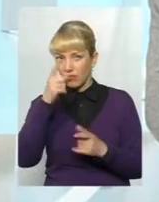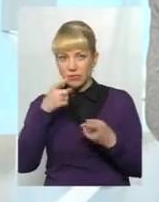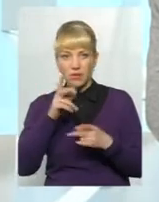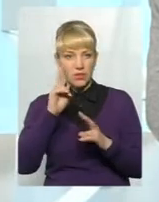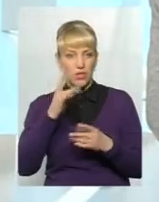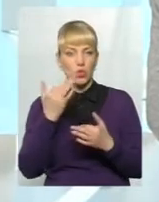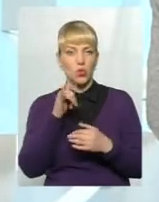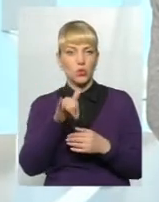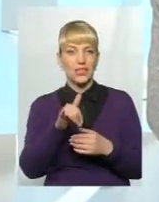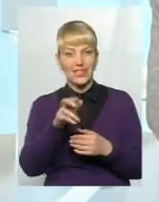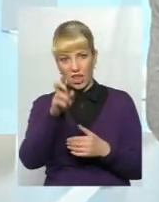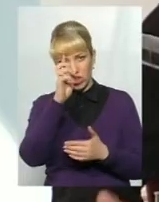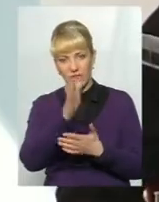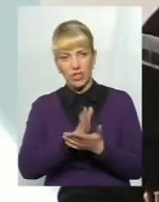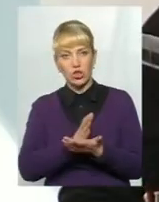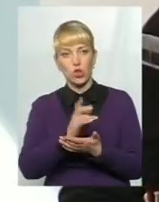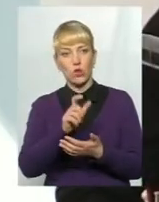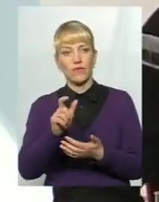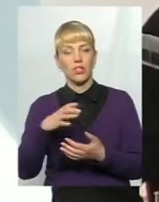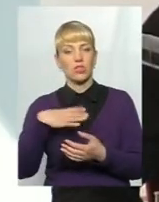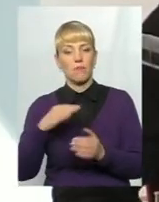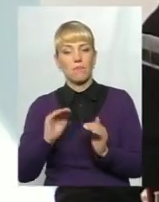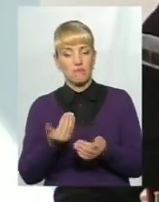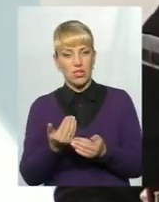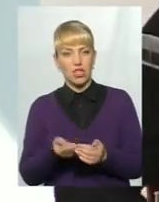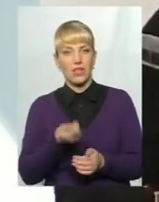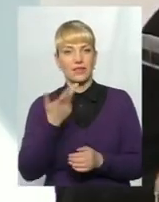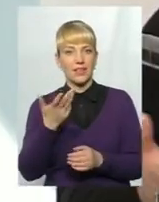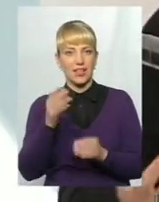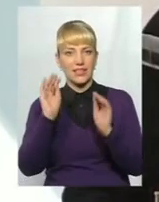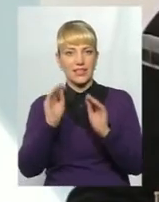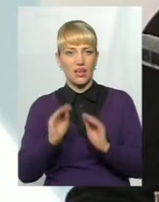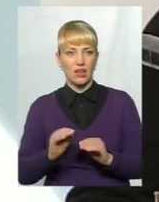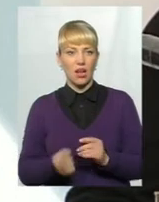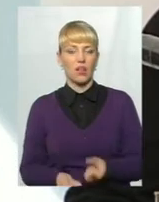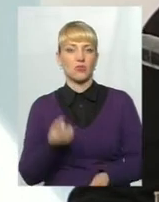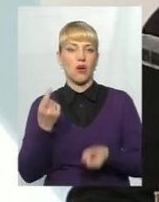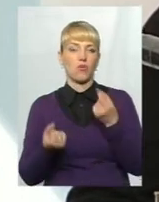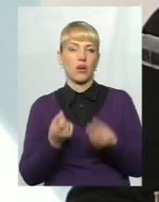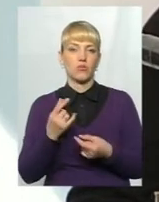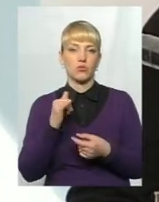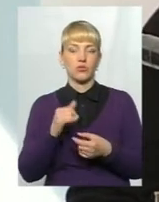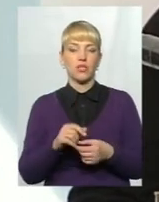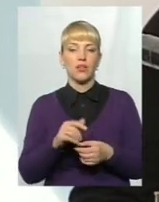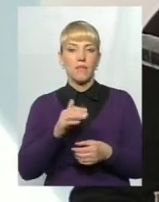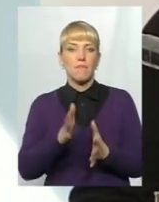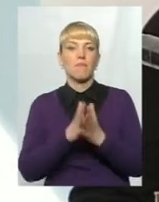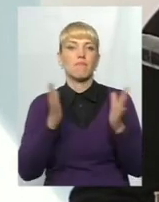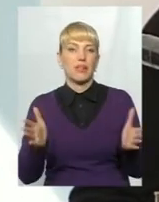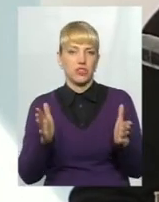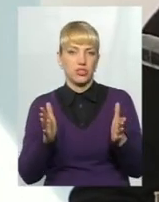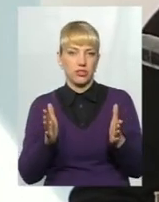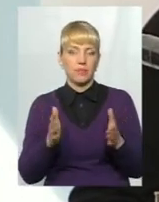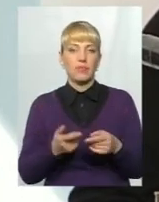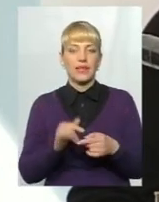неї державних чиновників. Тому що, чекула, набагато меншу кількість декларацій, а тут виявилось, що декларантів більше. І, ну,